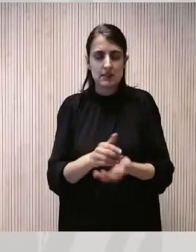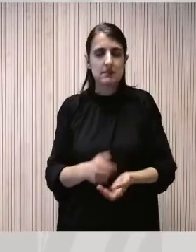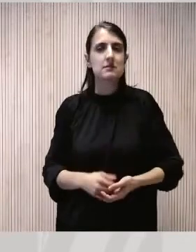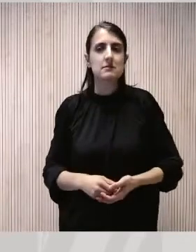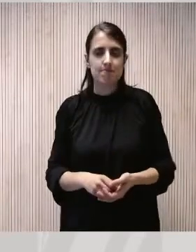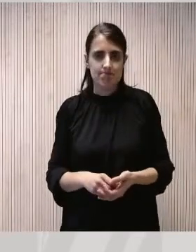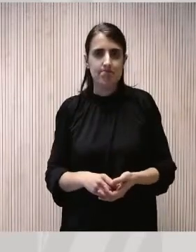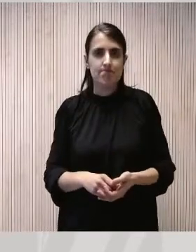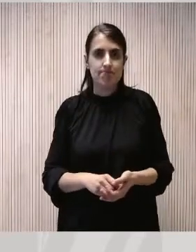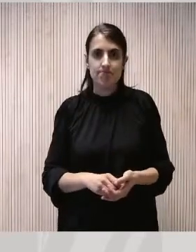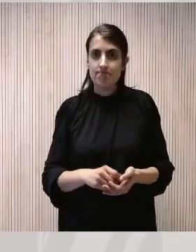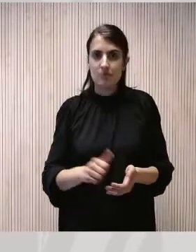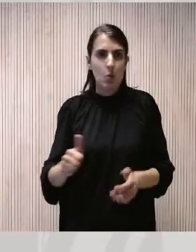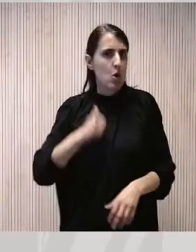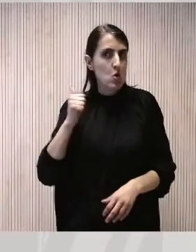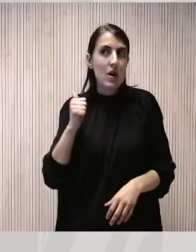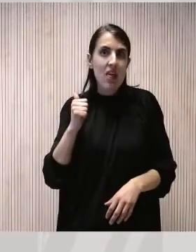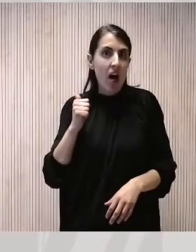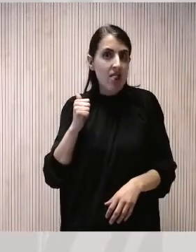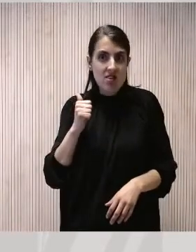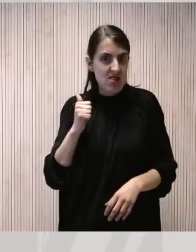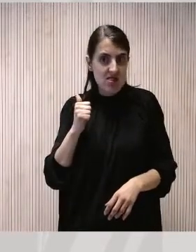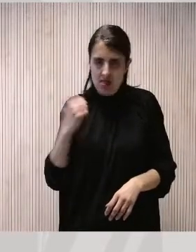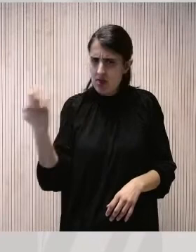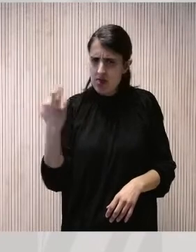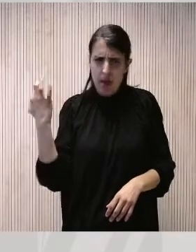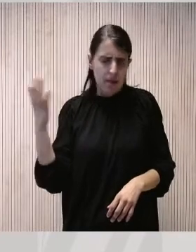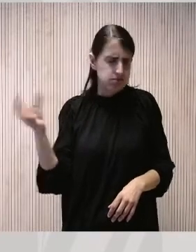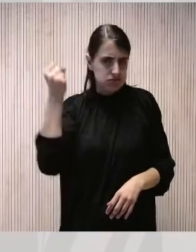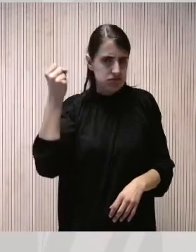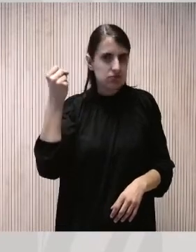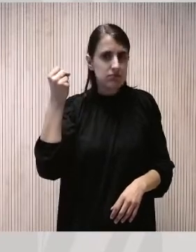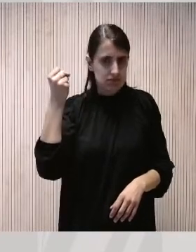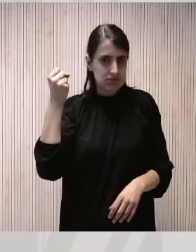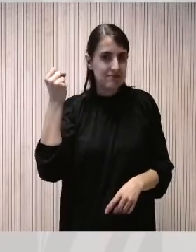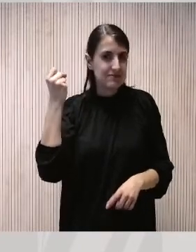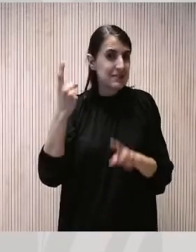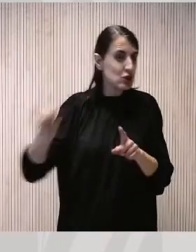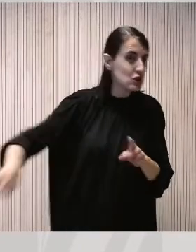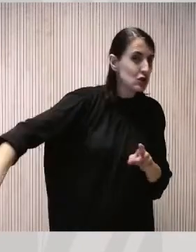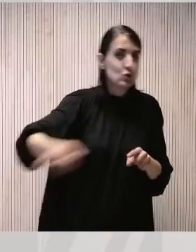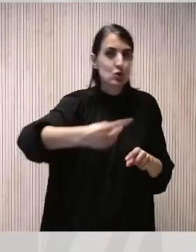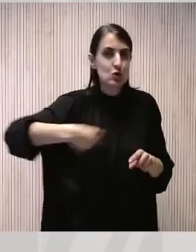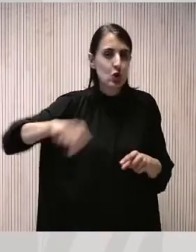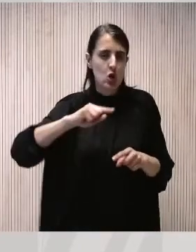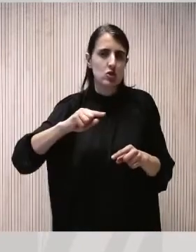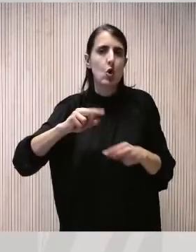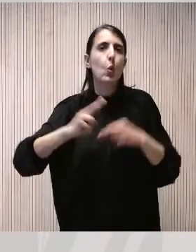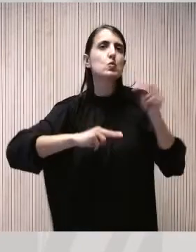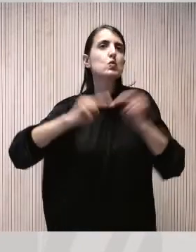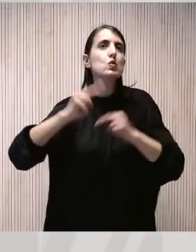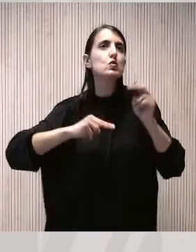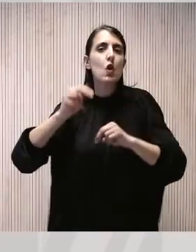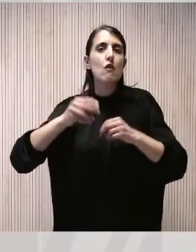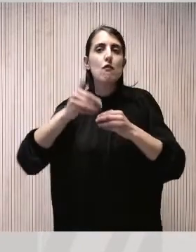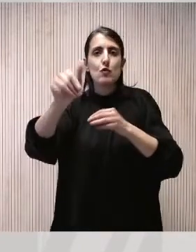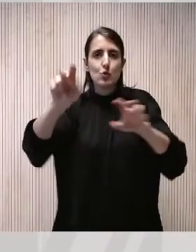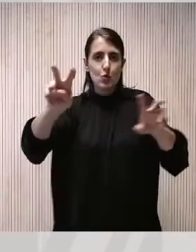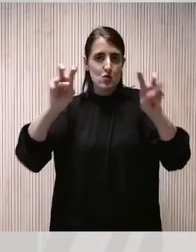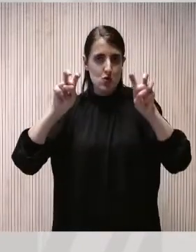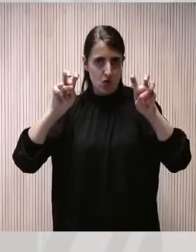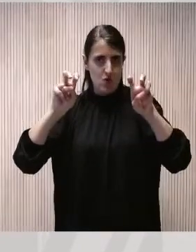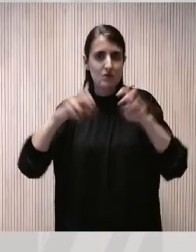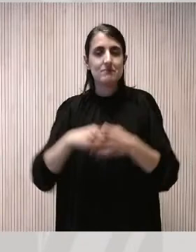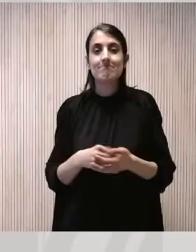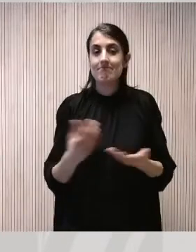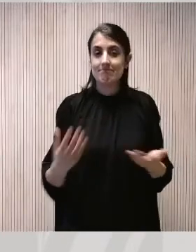deixar escapar, evidentment, aquesta oportunitat per construir-ho totes plegats i totes juntes. Des del municipalisme català, en aquest